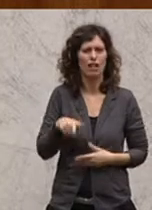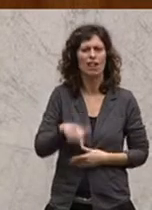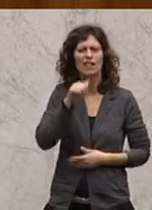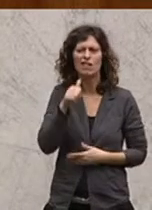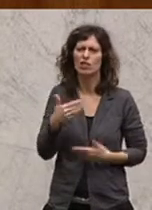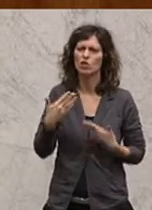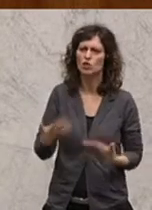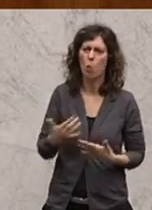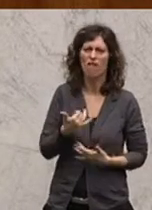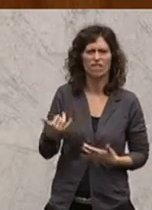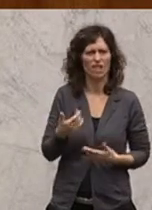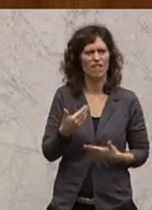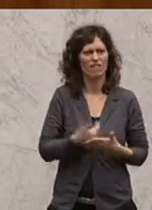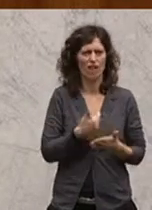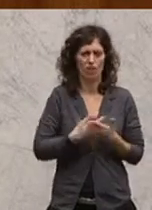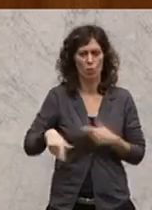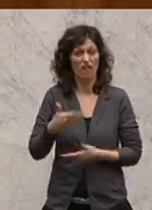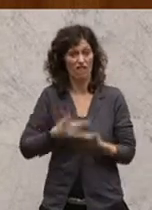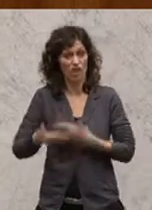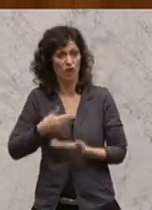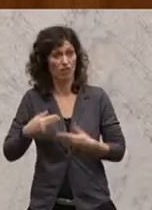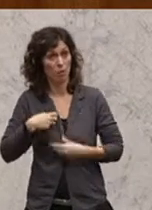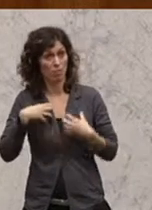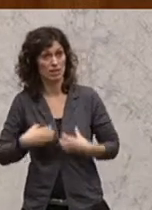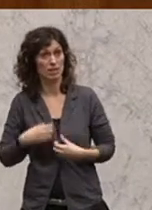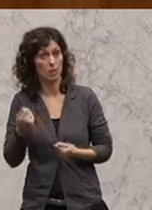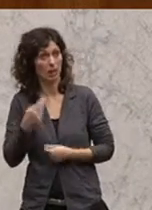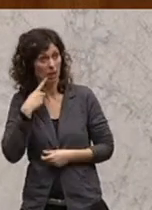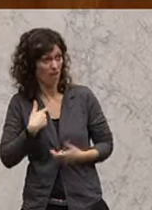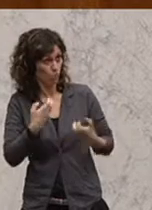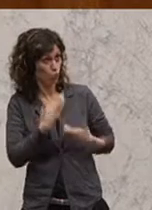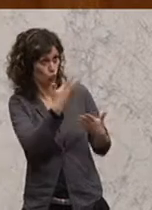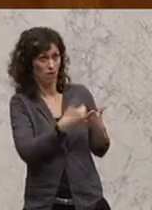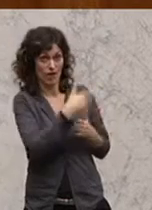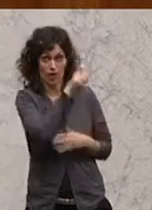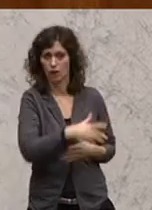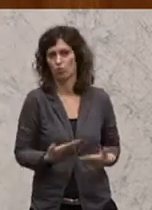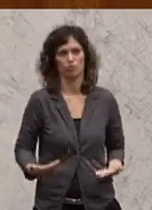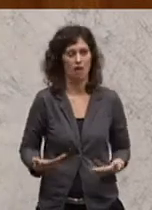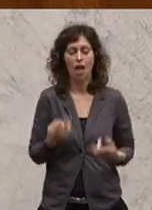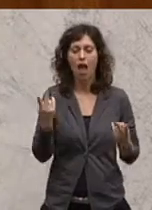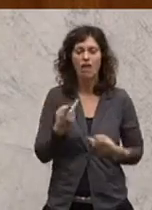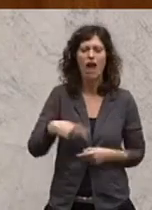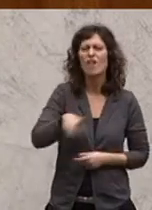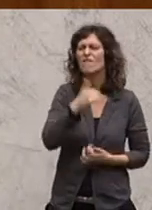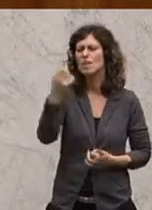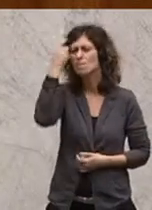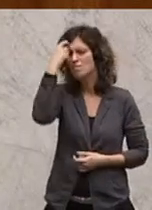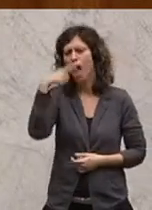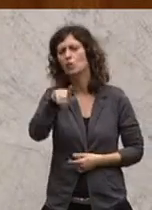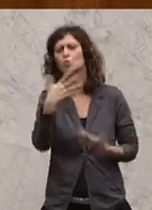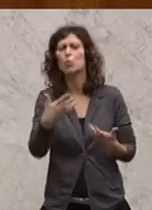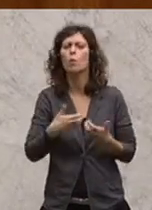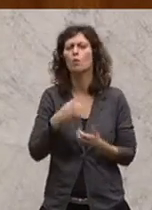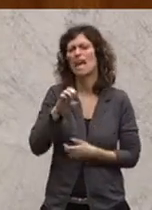Vertretung, die sich Wirtschaftstreibende wünschen. Egal, wie Sie zu diesen Produkten stehen, hier wird ein freies Gewerbe eingegriffen,